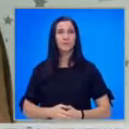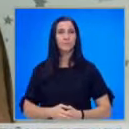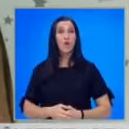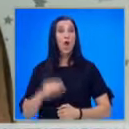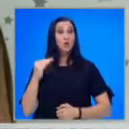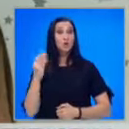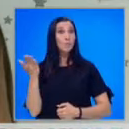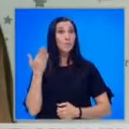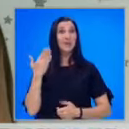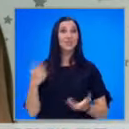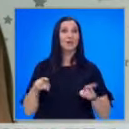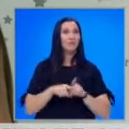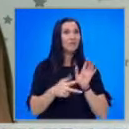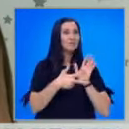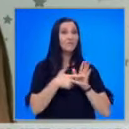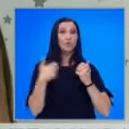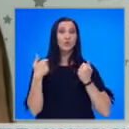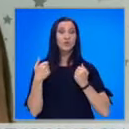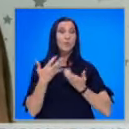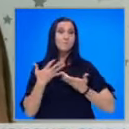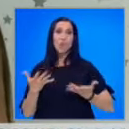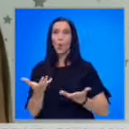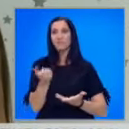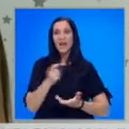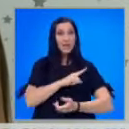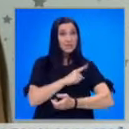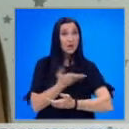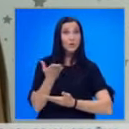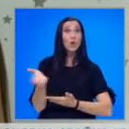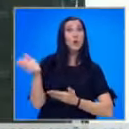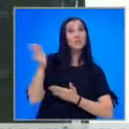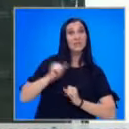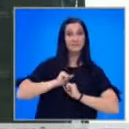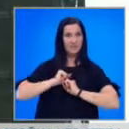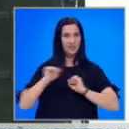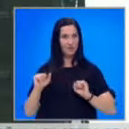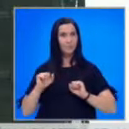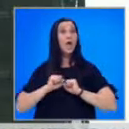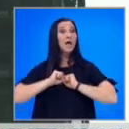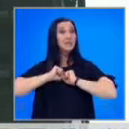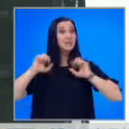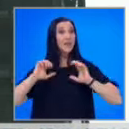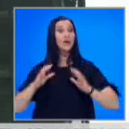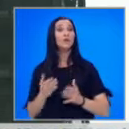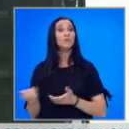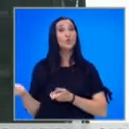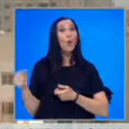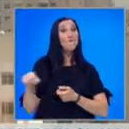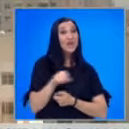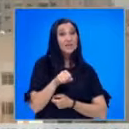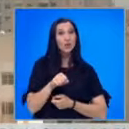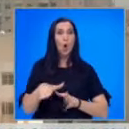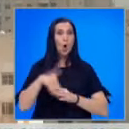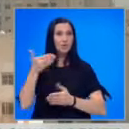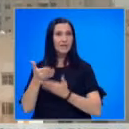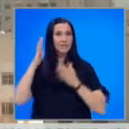Жорж беше символ на живот. Мнозина почерпиха сили от него след взрива. Взривът доведе до оставка на правителството,